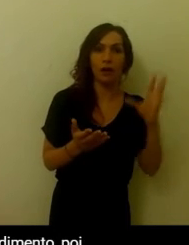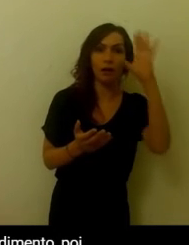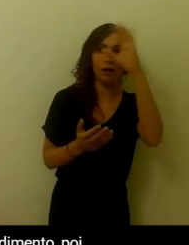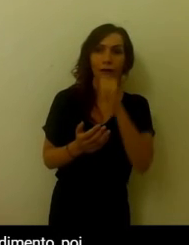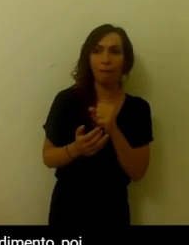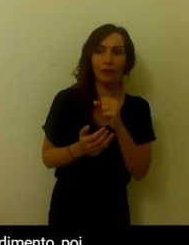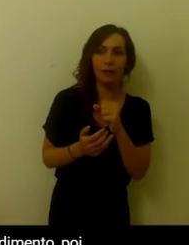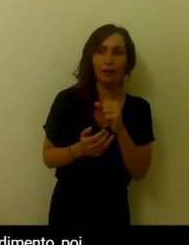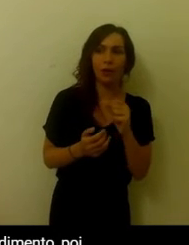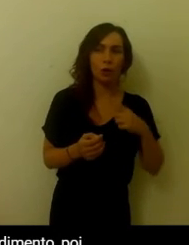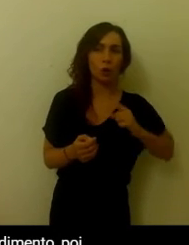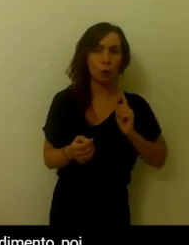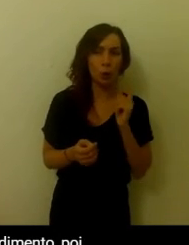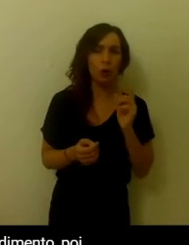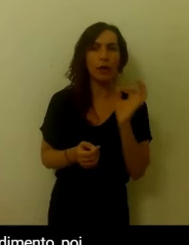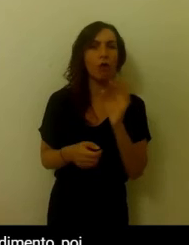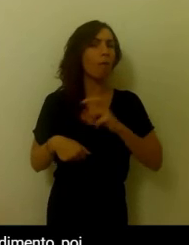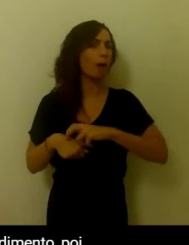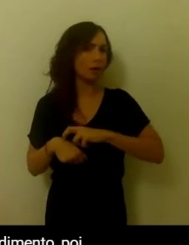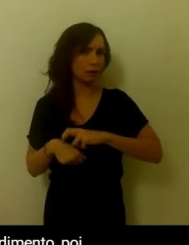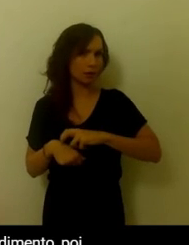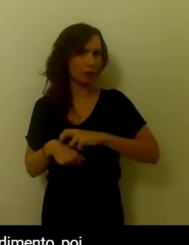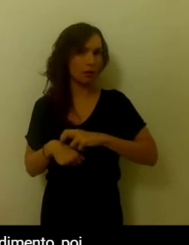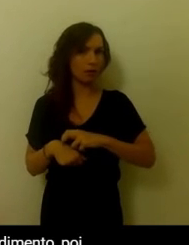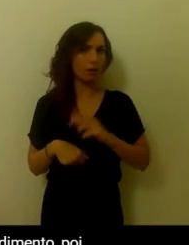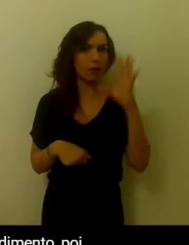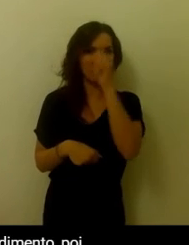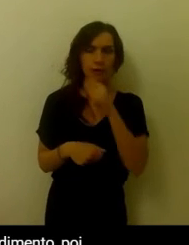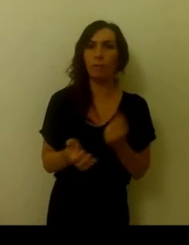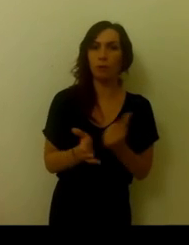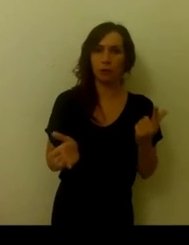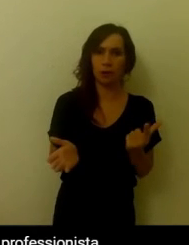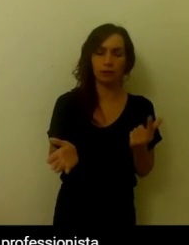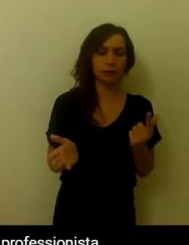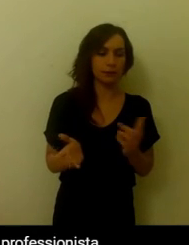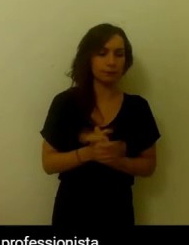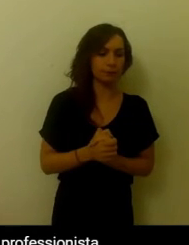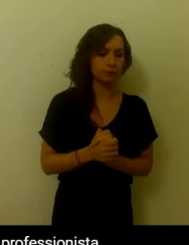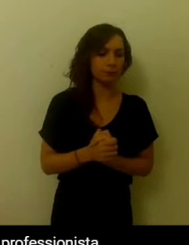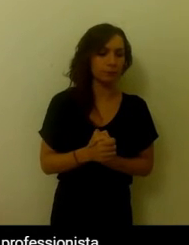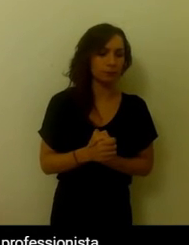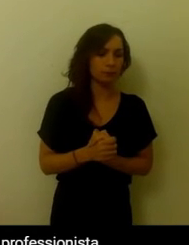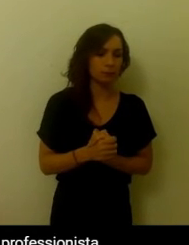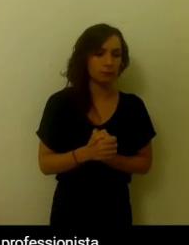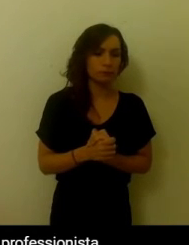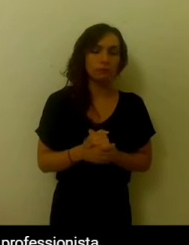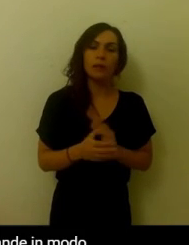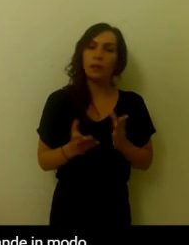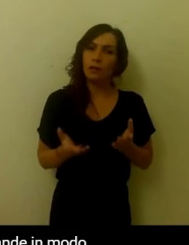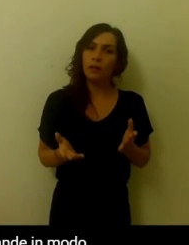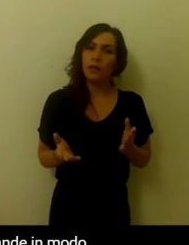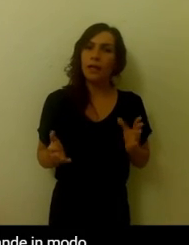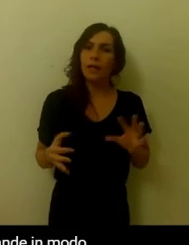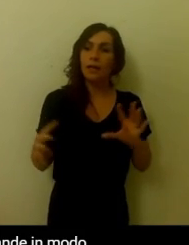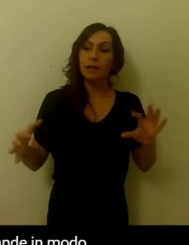malattia che necessita di un approfondimento. Poi, per quanto riguarda la relazione tra paziente e professionista,